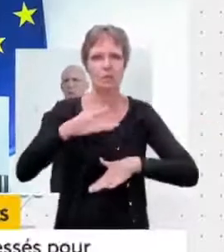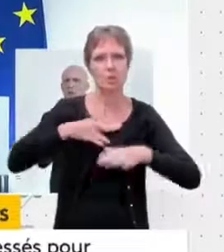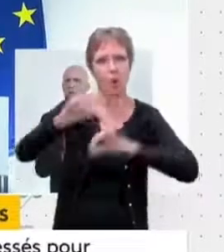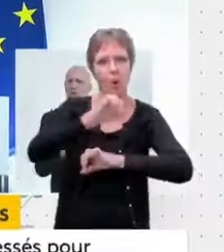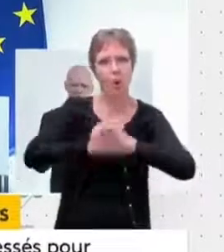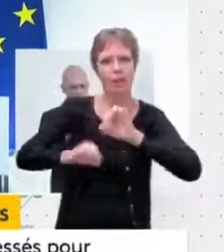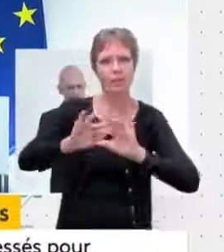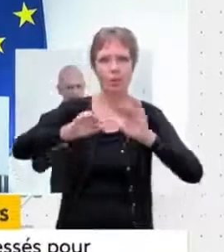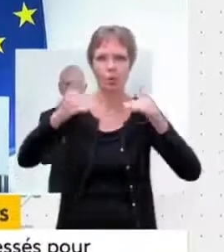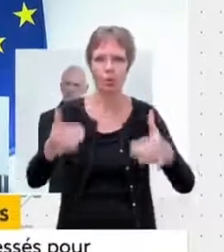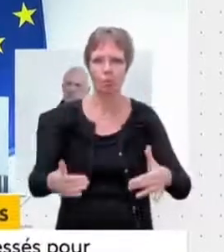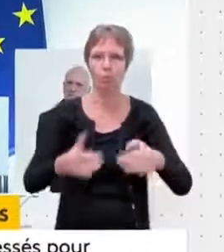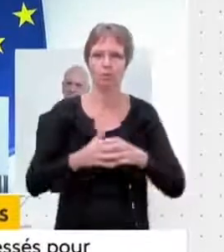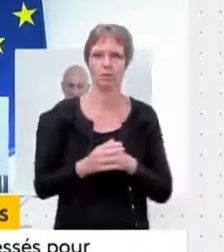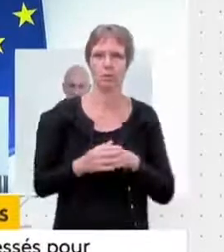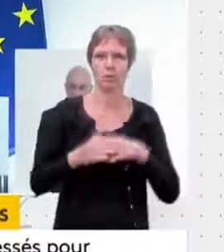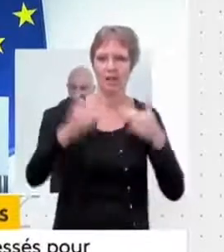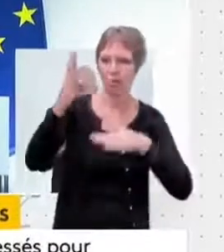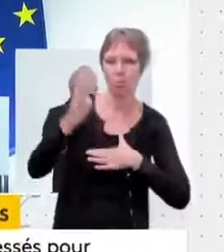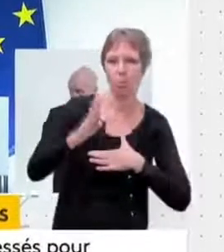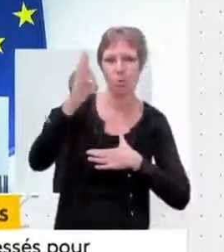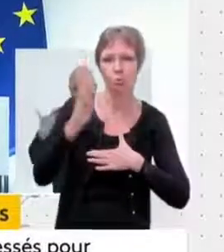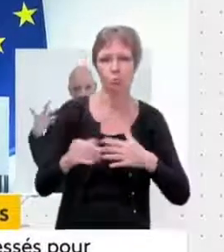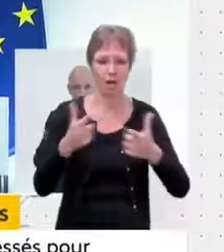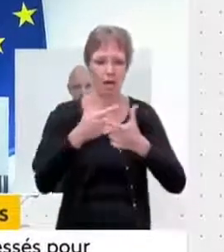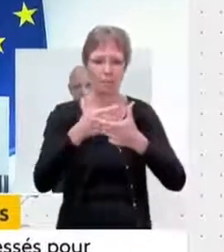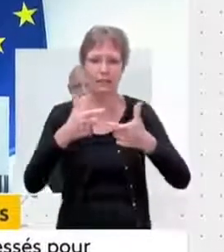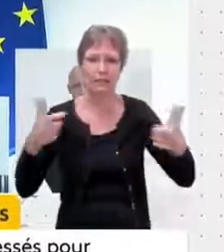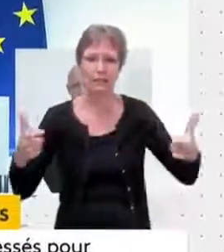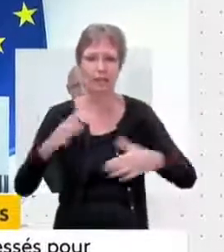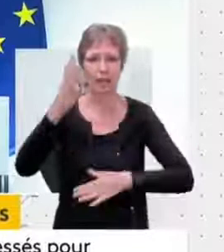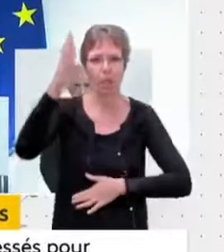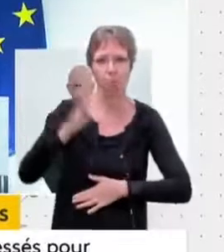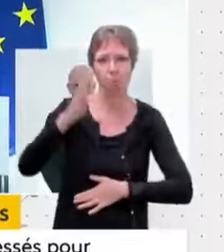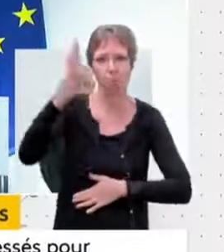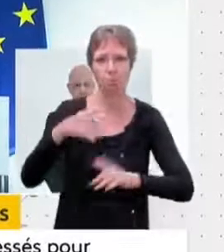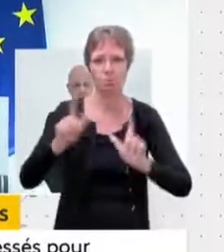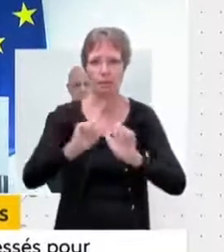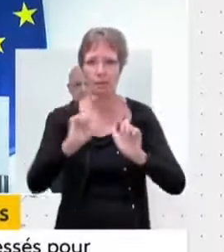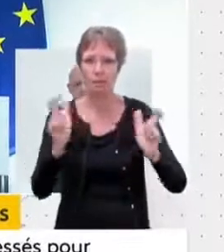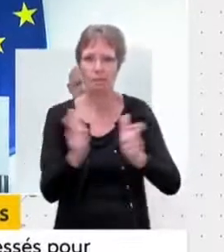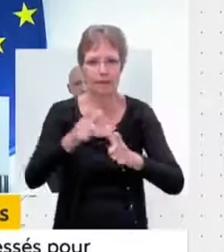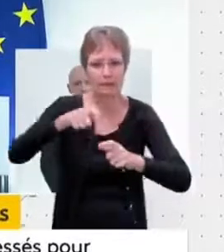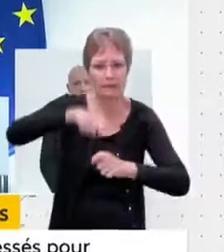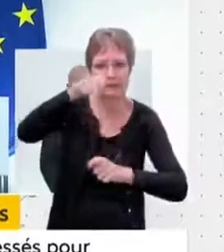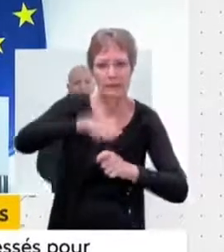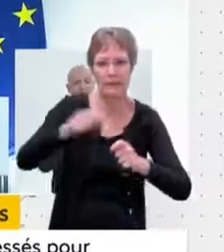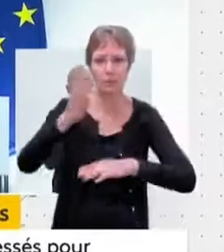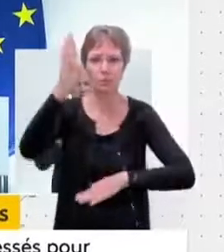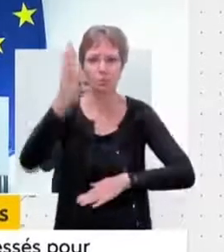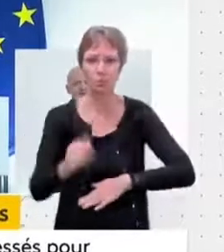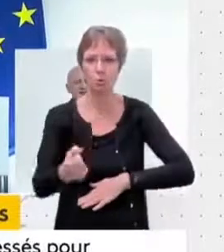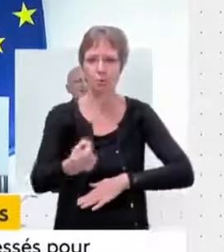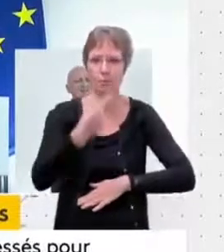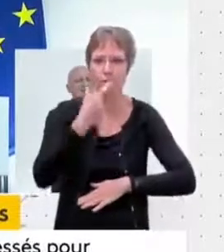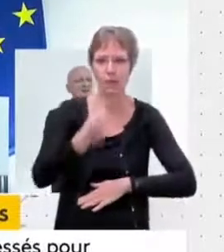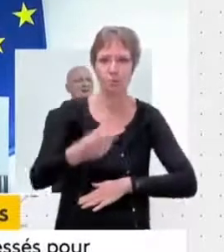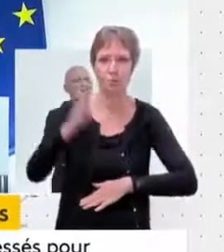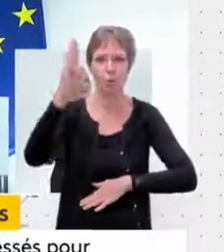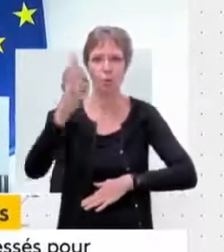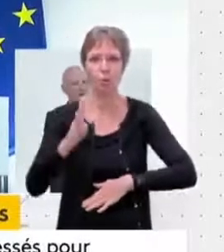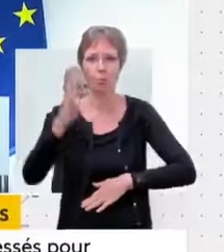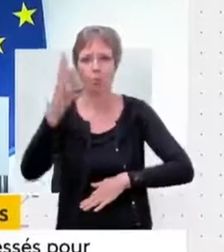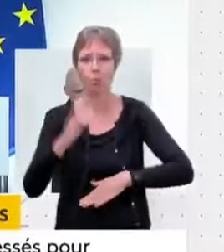répondre aux besoins en termes de matériel, de tests, de masques, de médicaments et puis